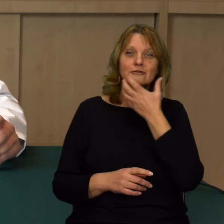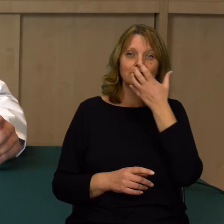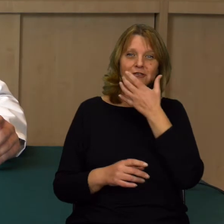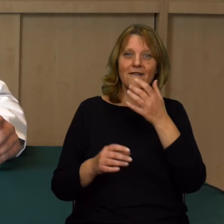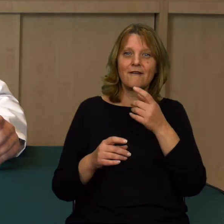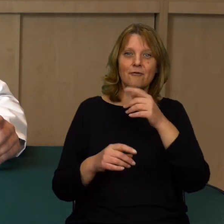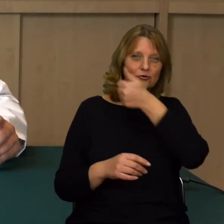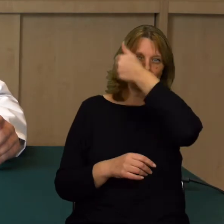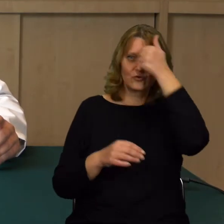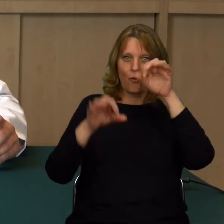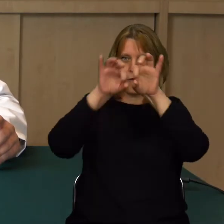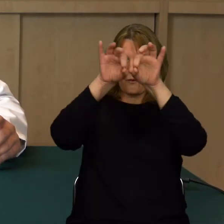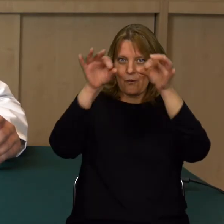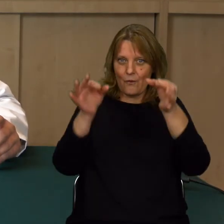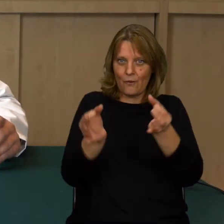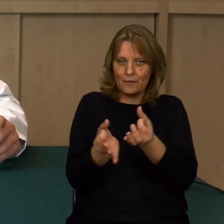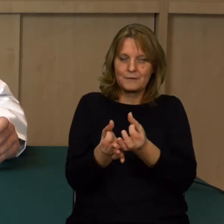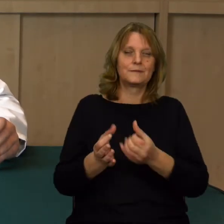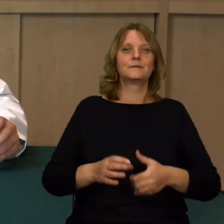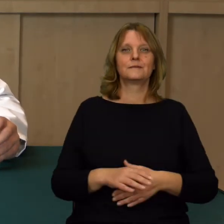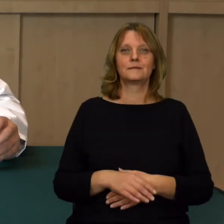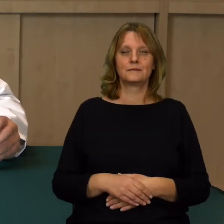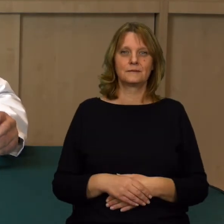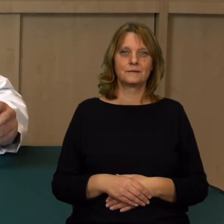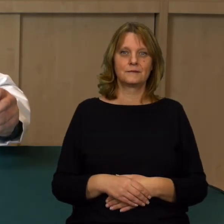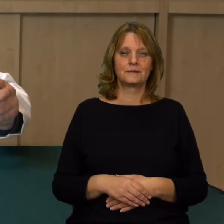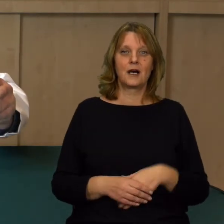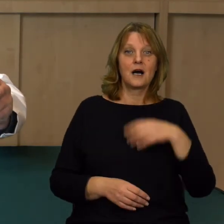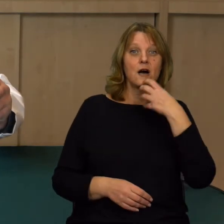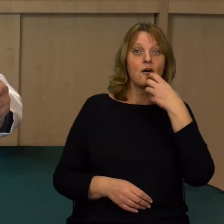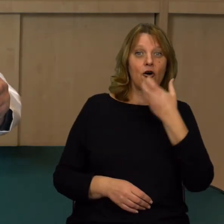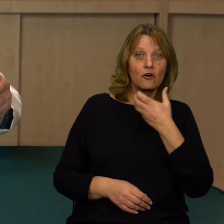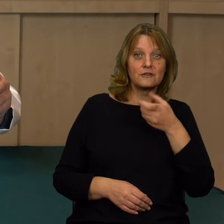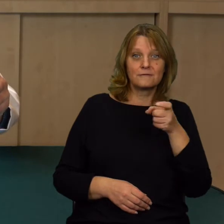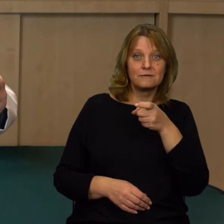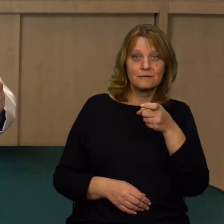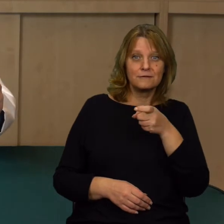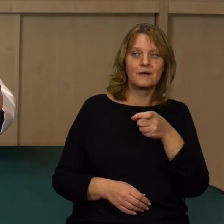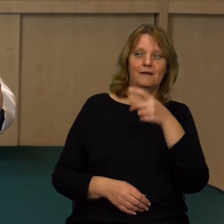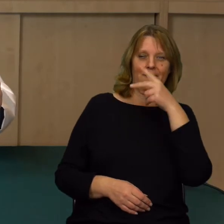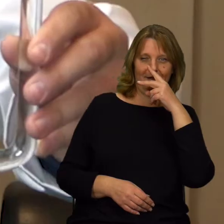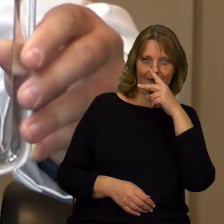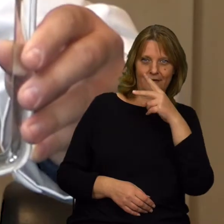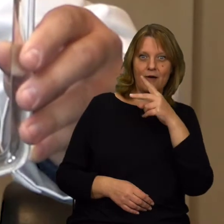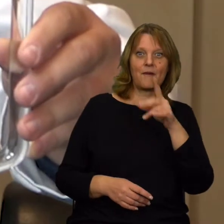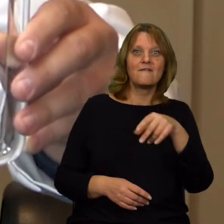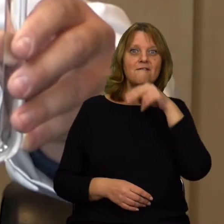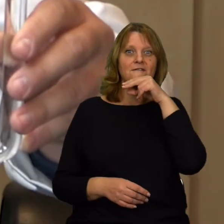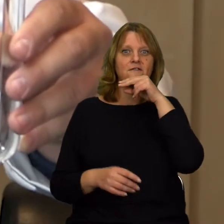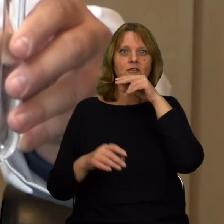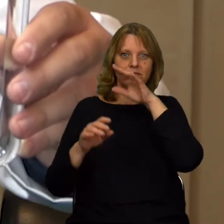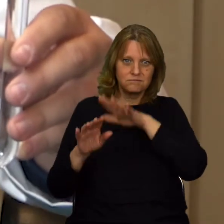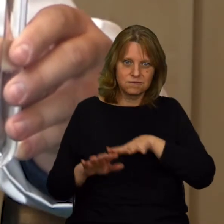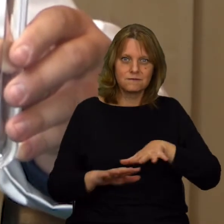ogrzewał tą rurkę w ten sposób, aby móc ruszyć